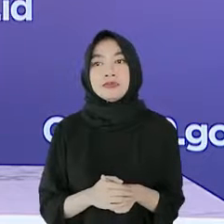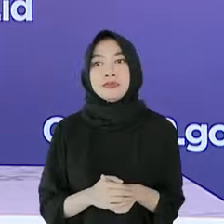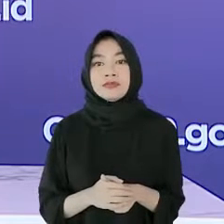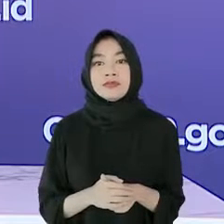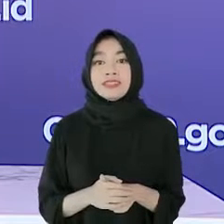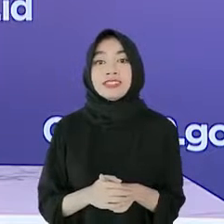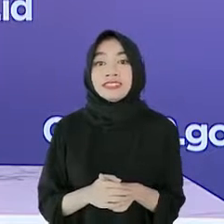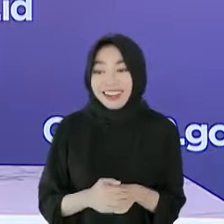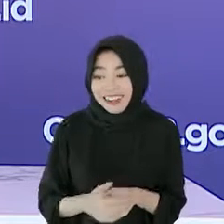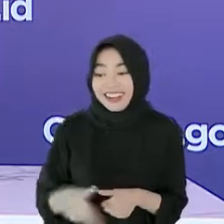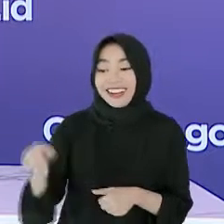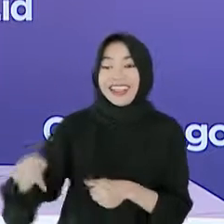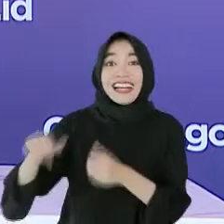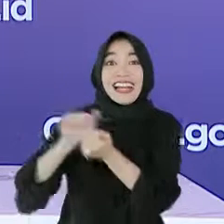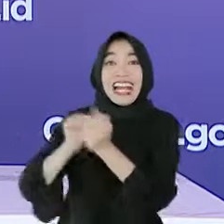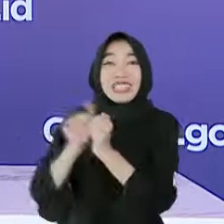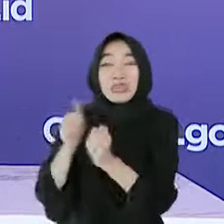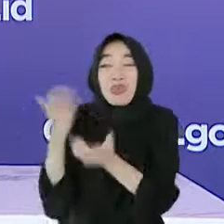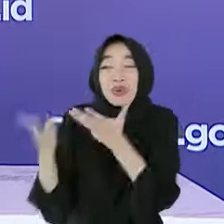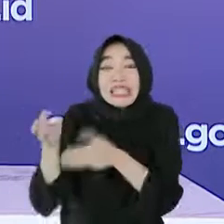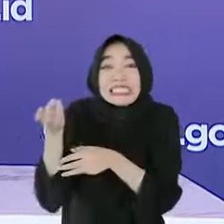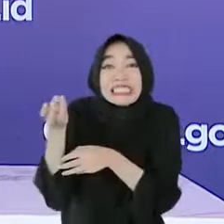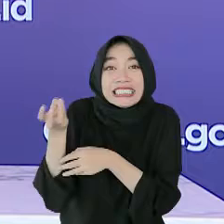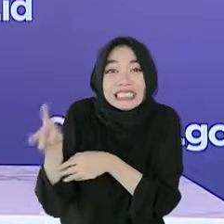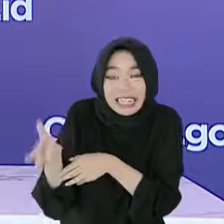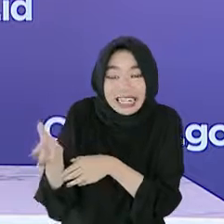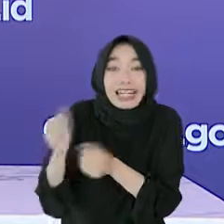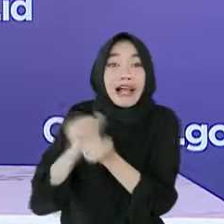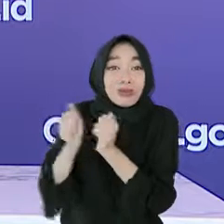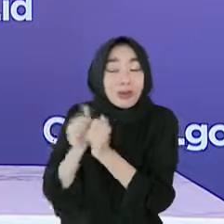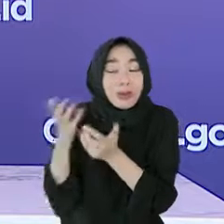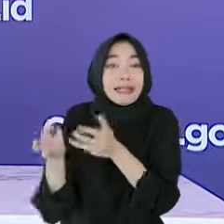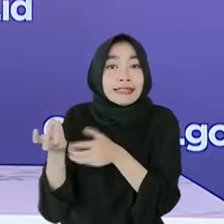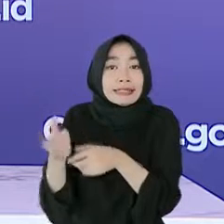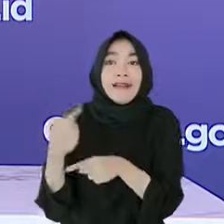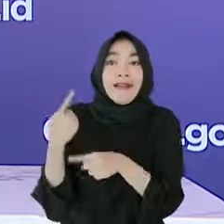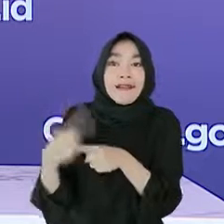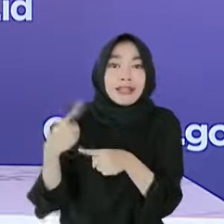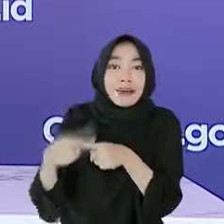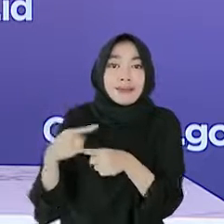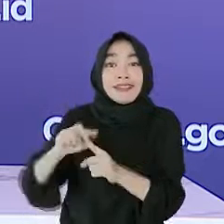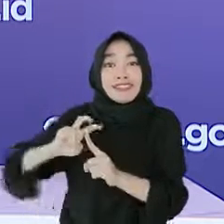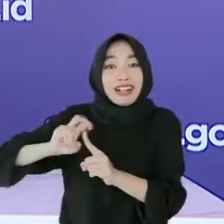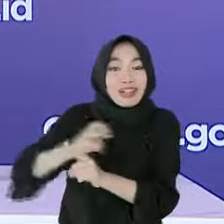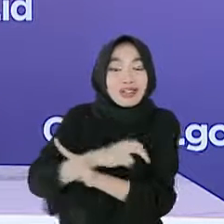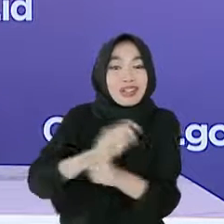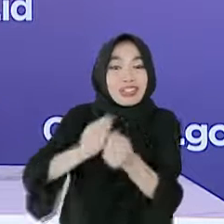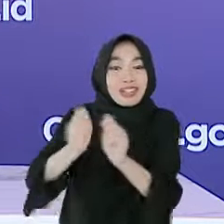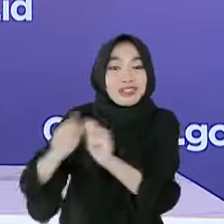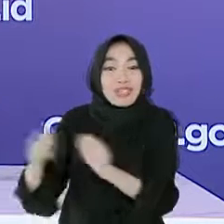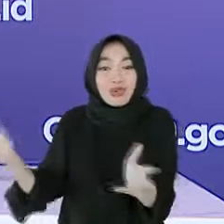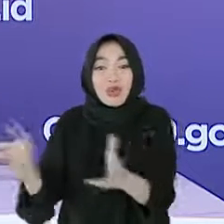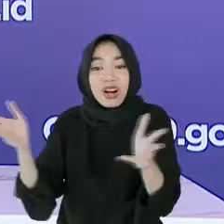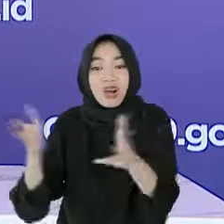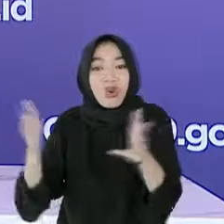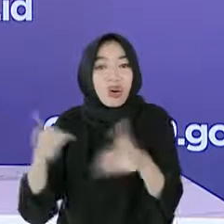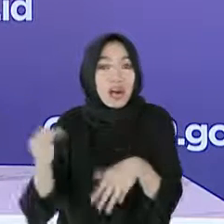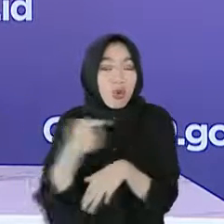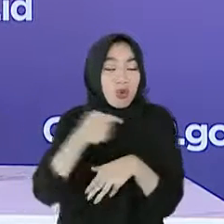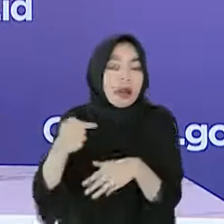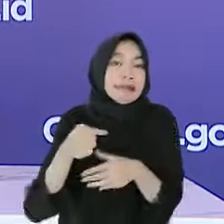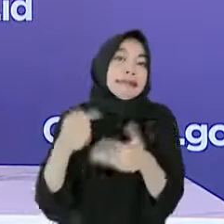sekecil apapun angka kasus yang ada jika tidak ditindak lajuti baik dengan tracing maupun treatment yang tepat